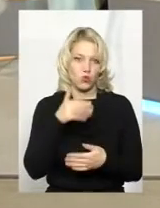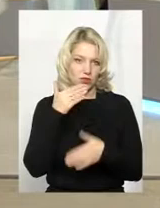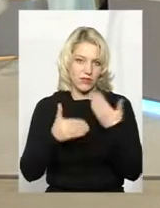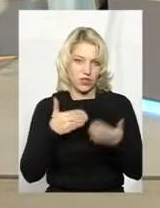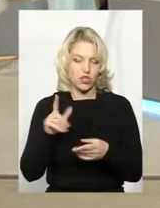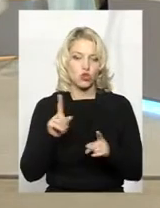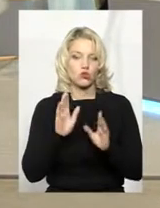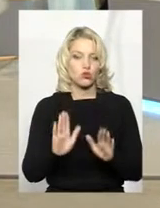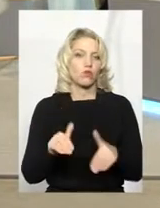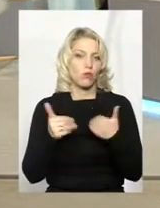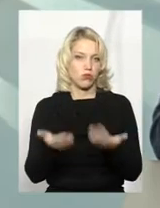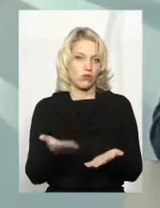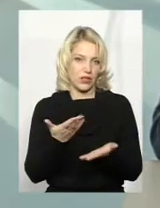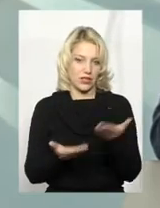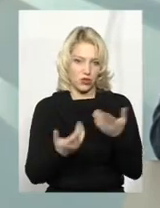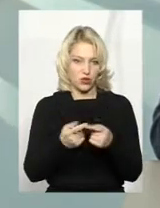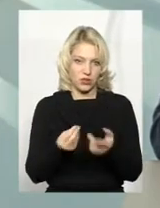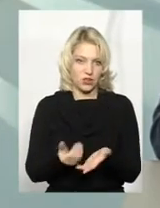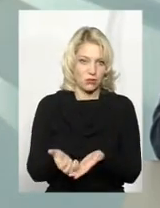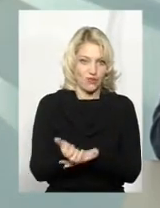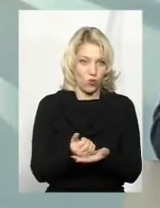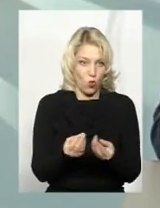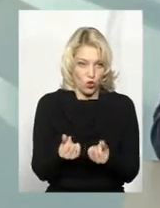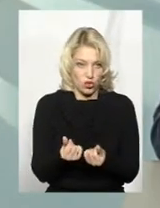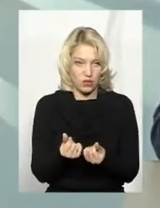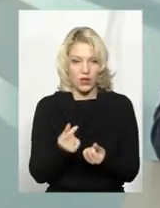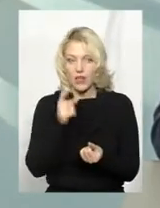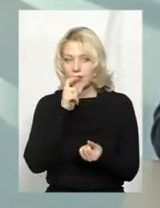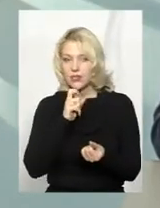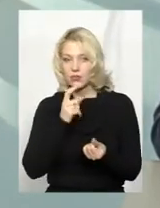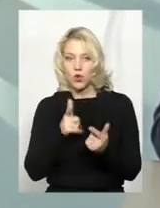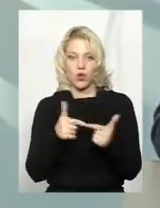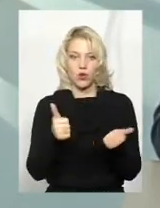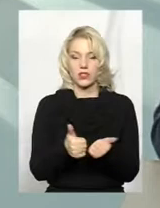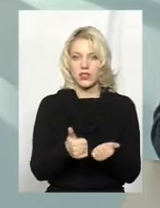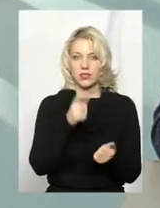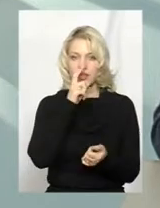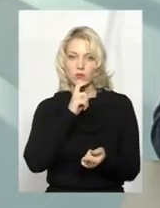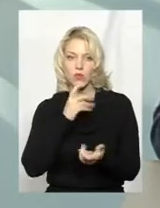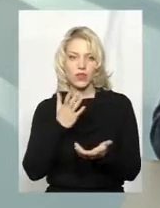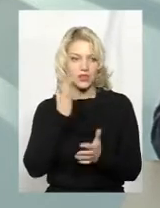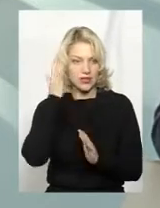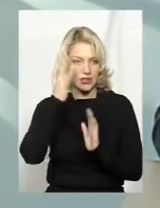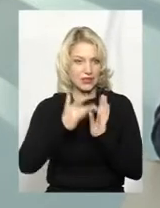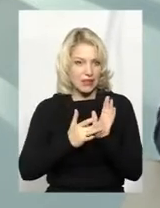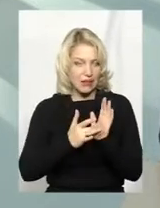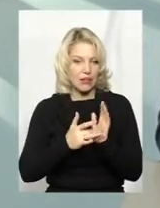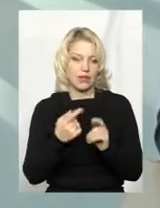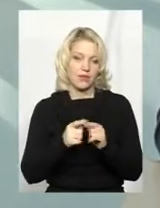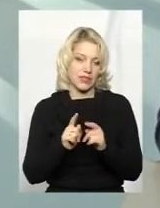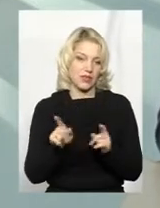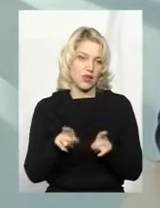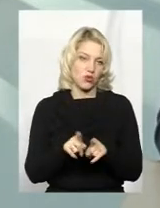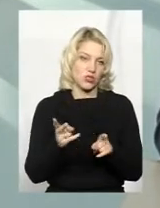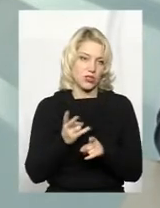пропонувати. Якщо це якийсь збір коштів незрозумілої організації на незрозумілі цілі, це теж потрібно якось